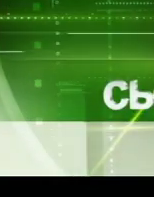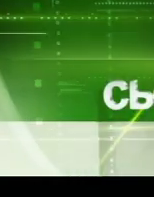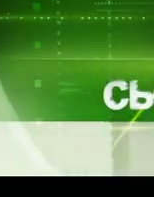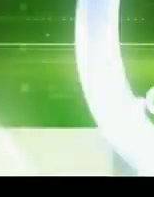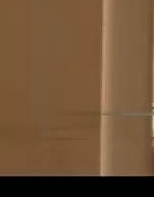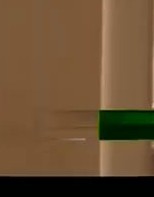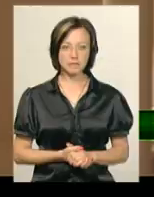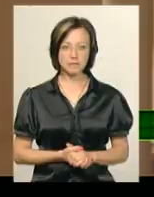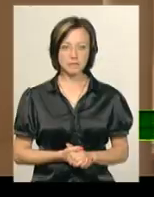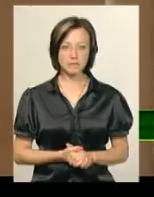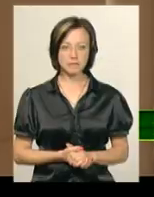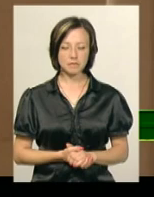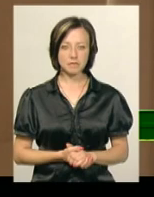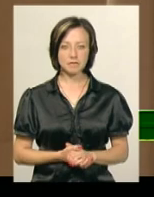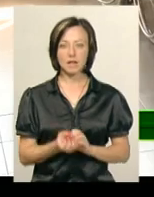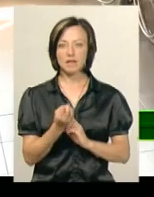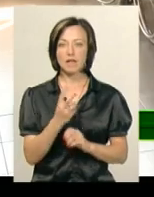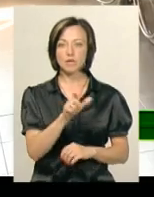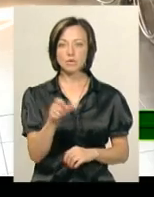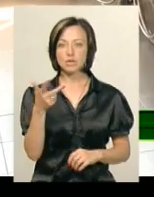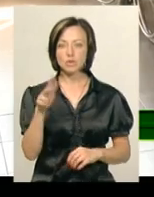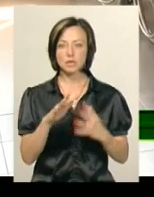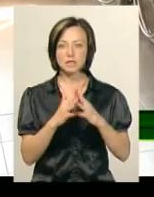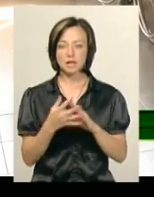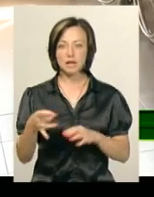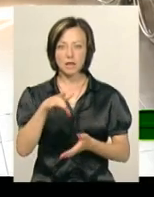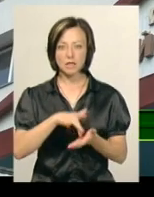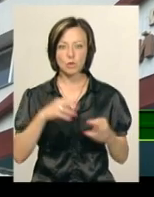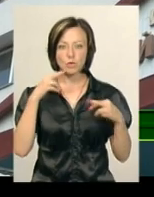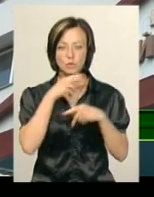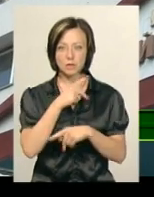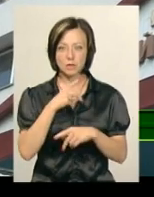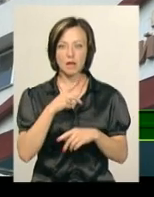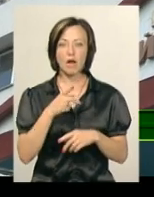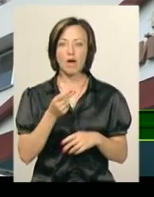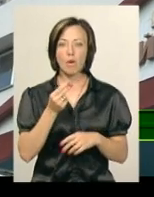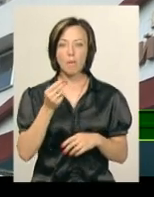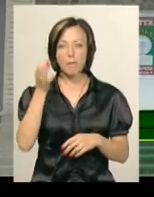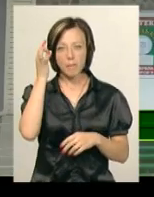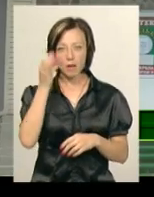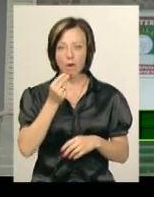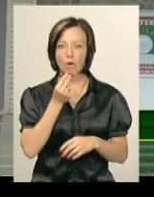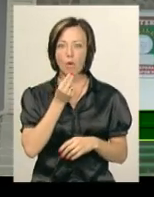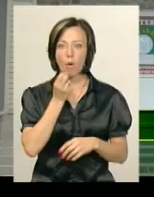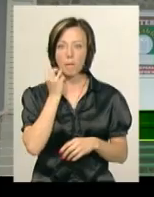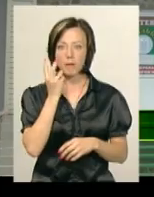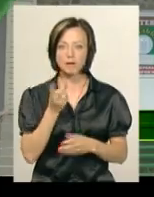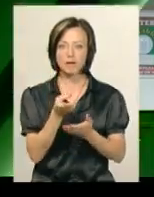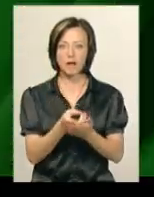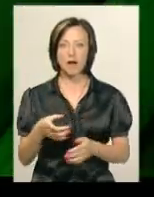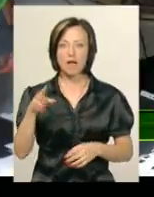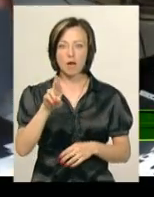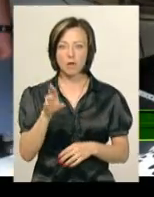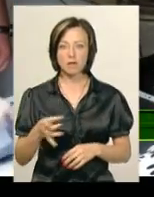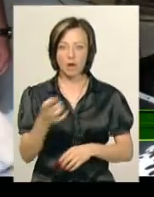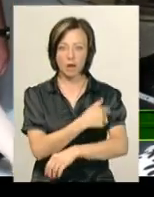Музика 12 людей із трьох сіл і райцентру, які утруїлися на поминальних обідах, перебувають у Ярмолинецькій райлікарні.